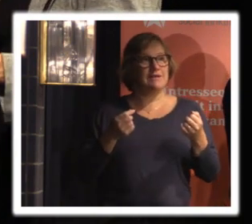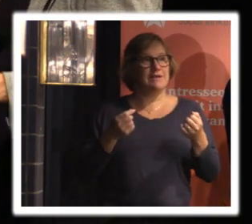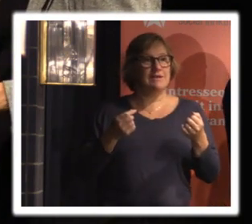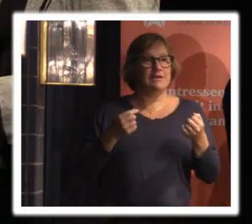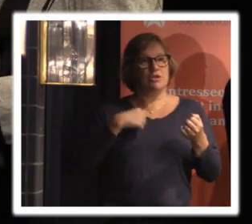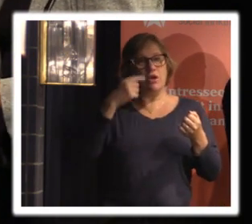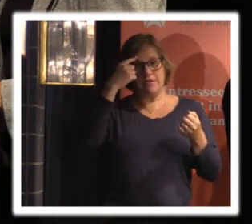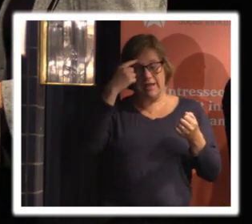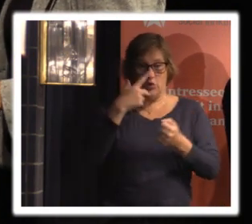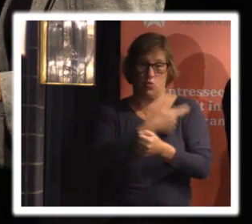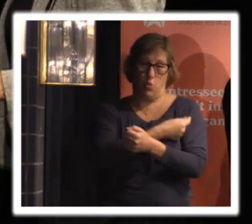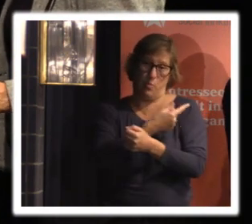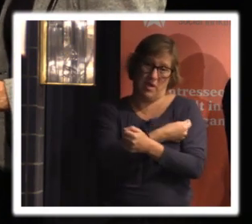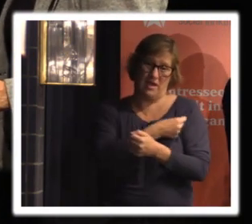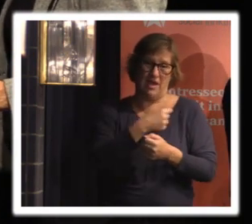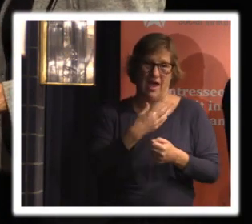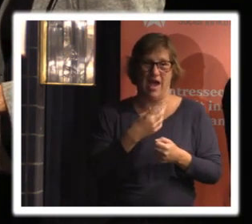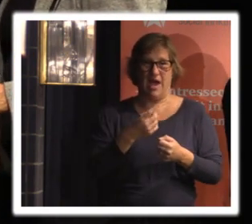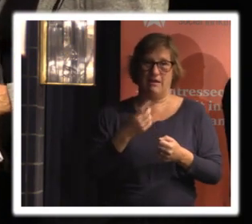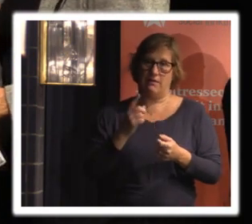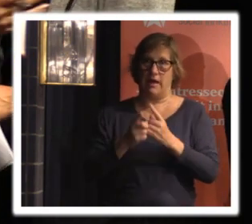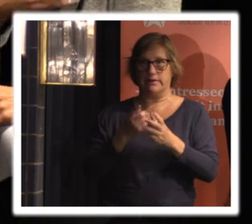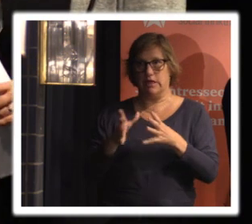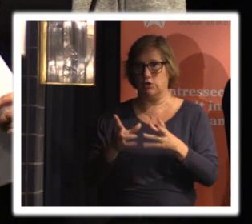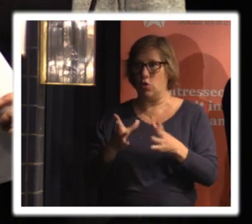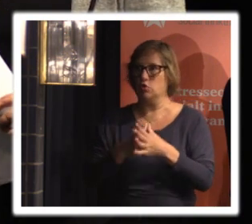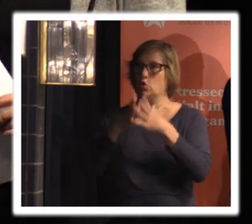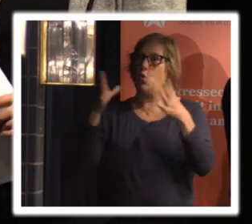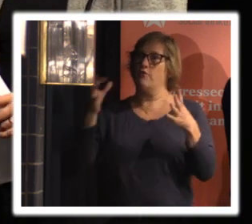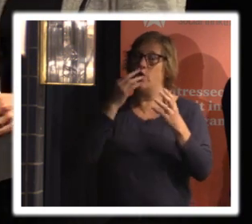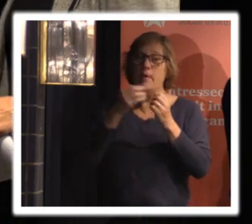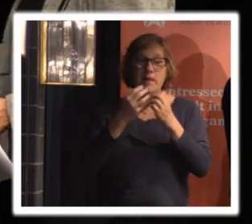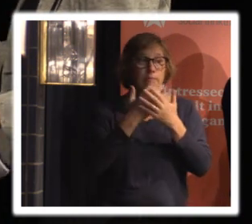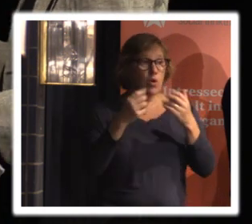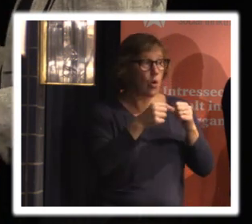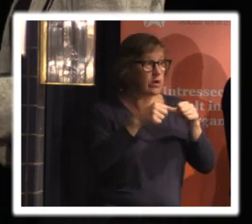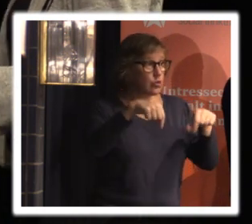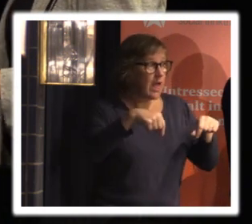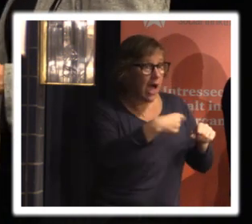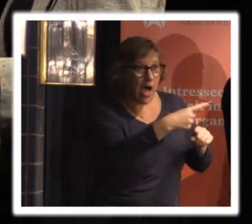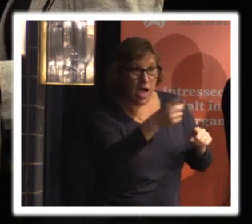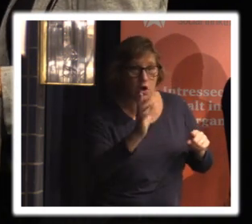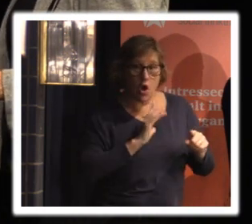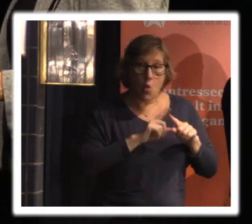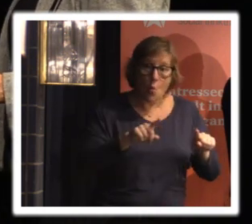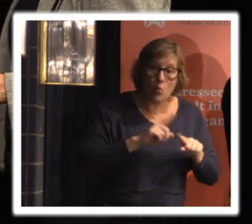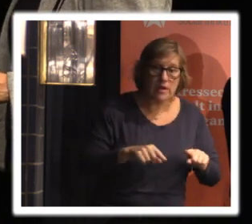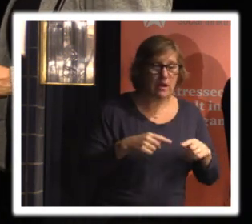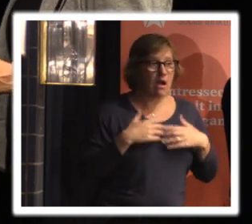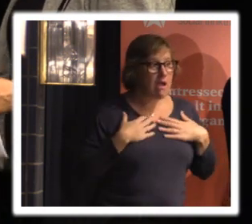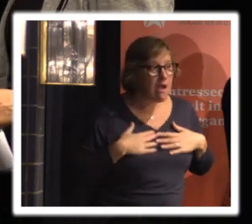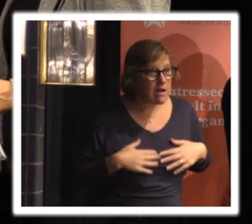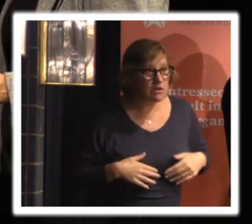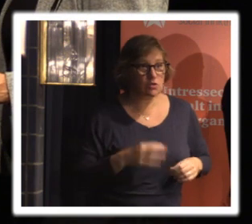jag tänker att doping är ju en liksom inte så stor fråga men väldigt många av organisationerna som sitter här har ju olika typer av hälso